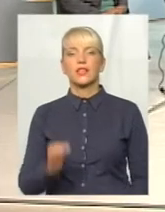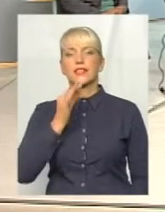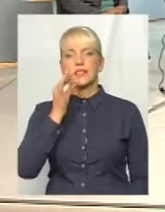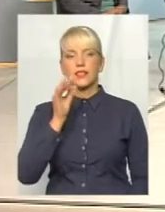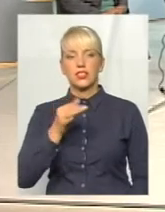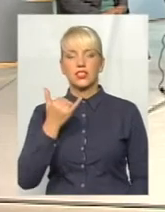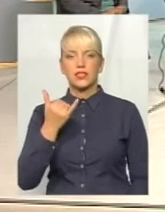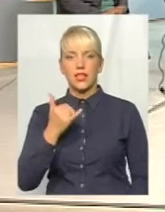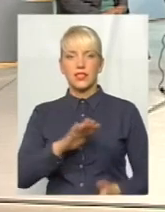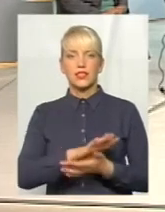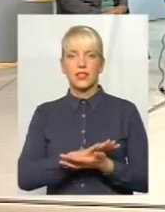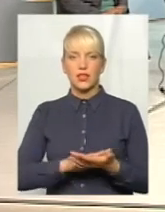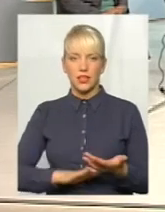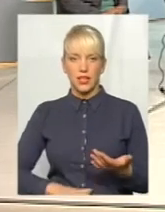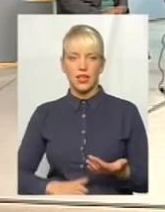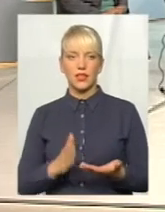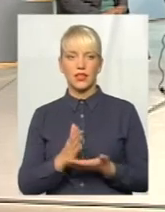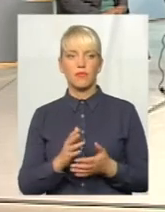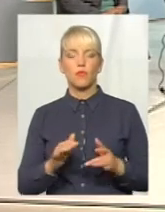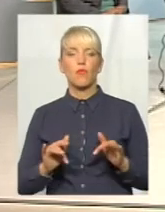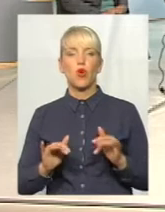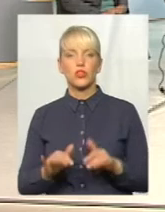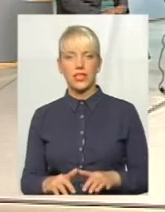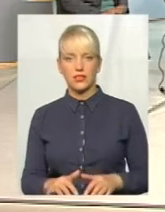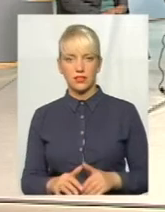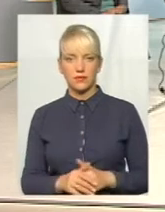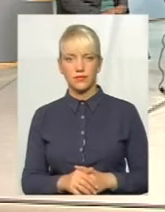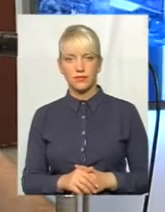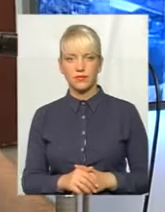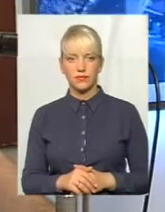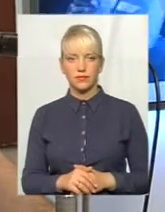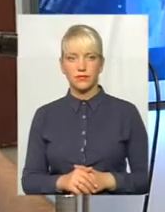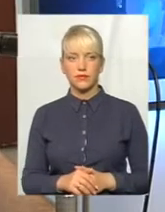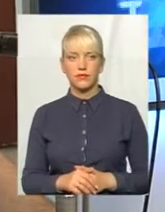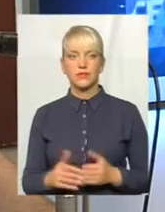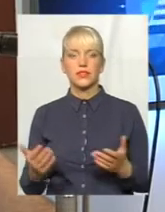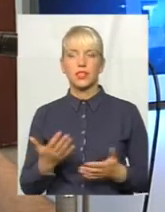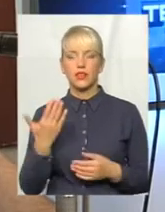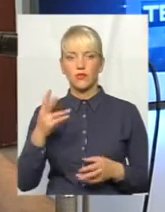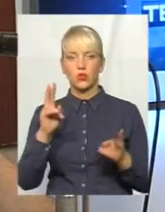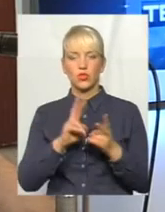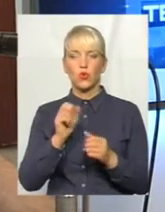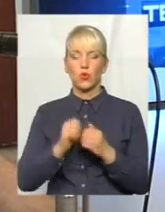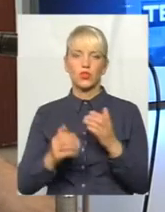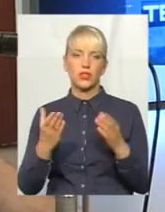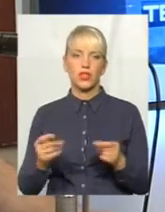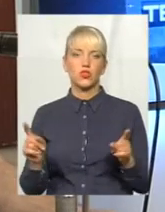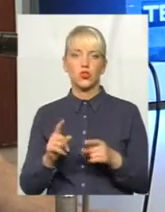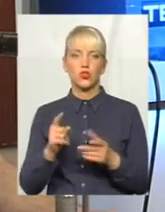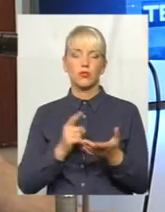йде процес, з яким ви стикаєтесь кожен день, щоб довести.